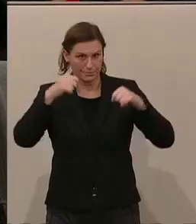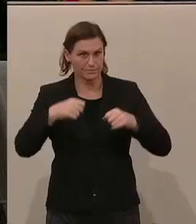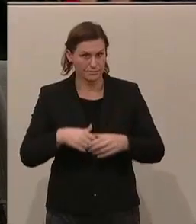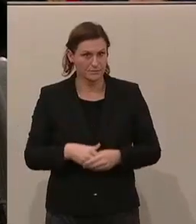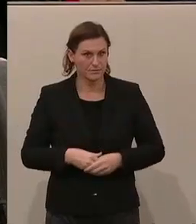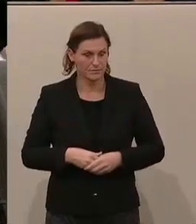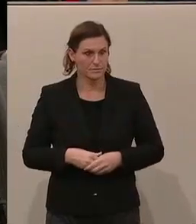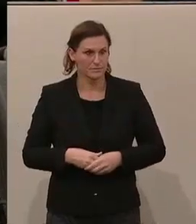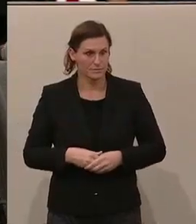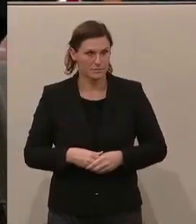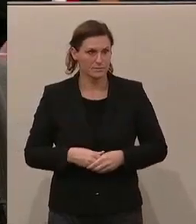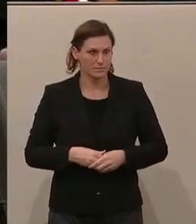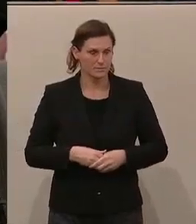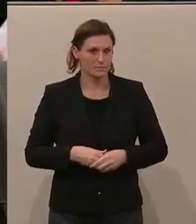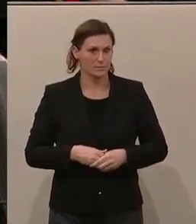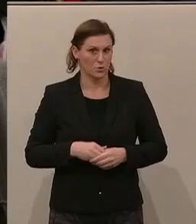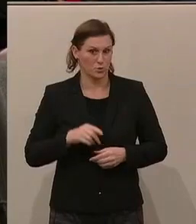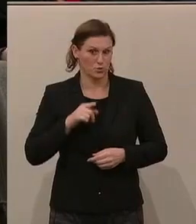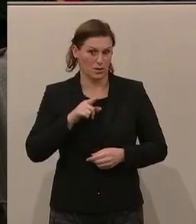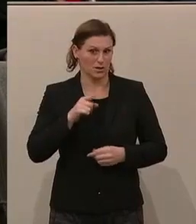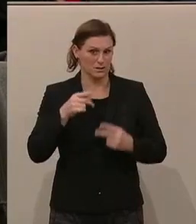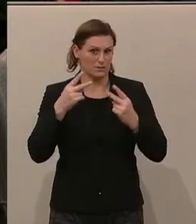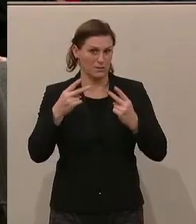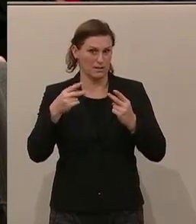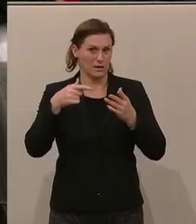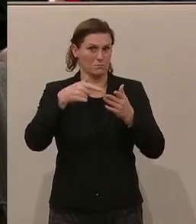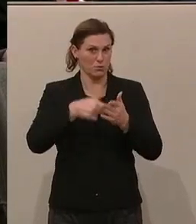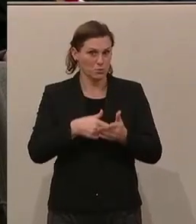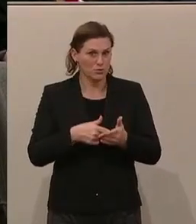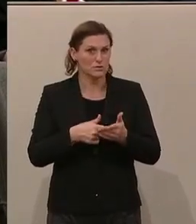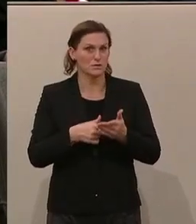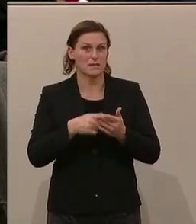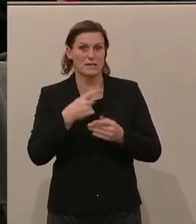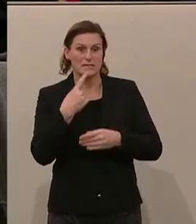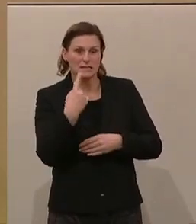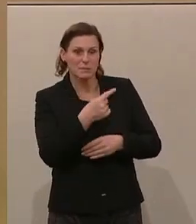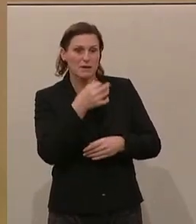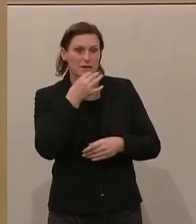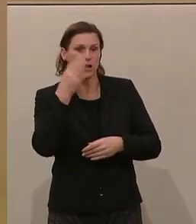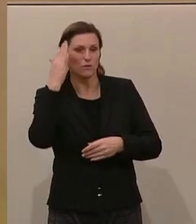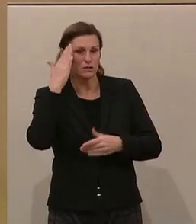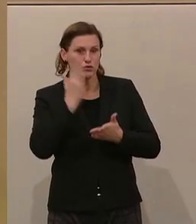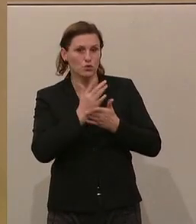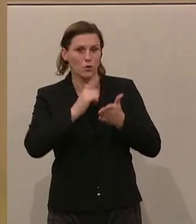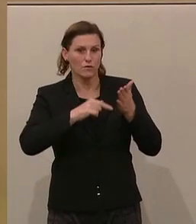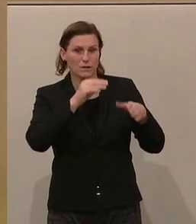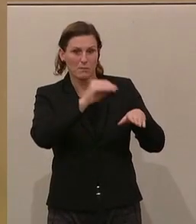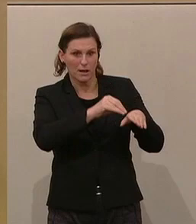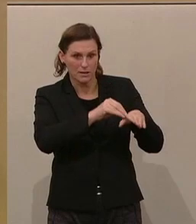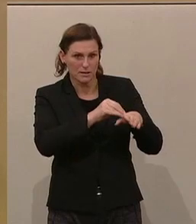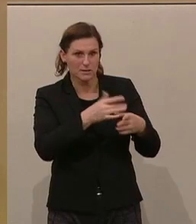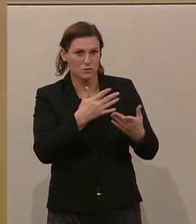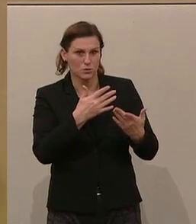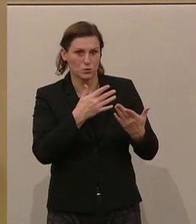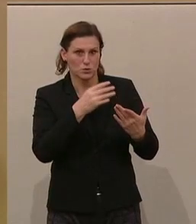Und da komme ich zu einem wesentlichen Punkt. Das ist etwas, was Sie, das wissen Sie genau, habe ich Ihnen schon öfter gesagt, Sie gestehen es natürlich nicht